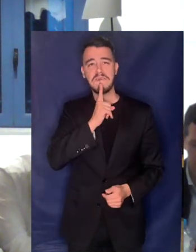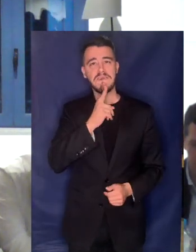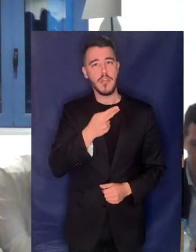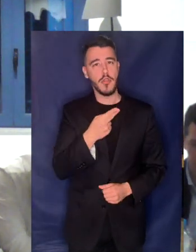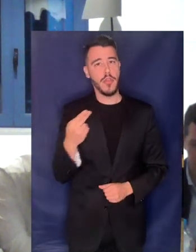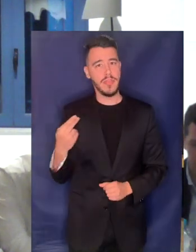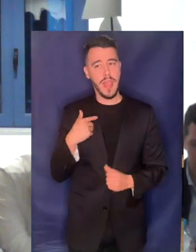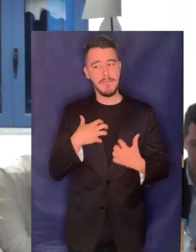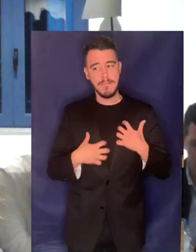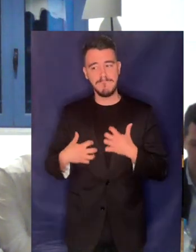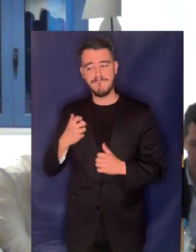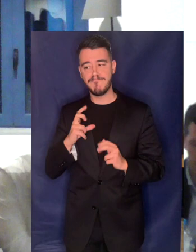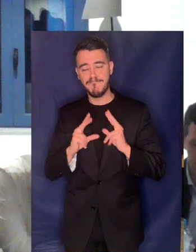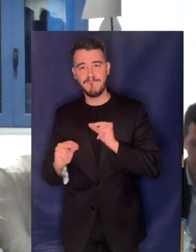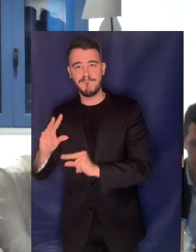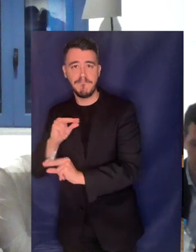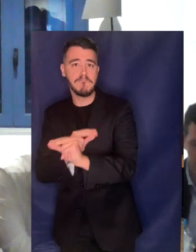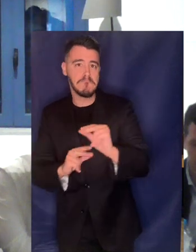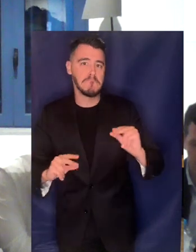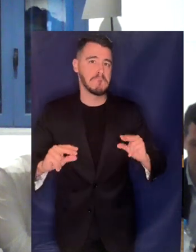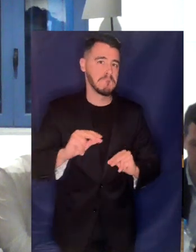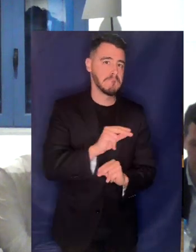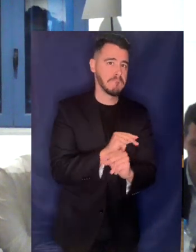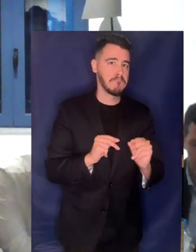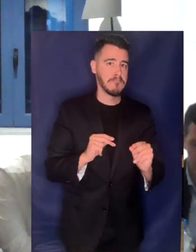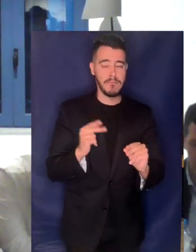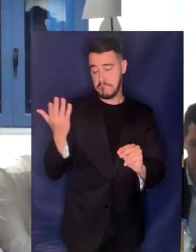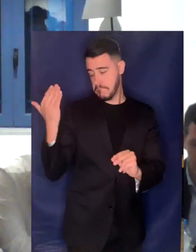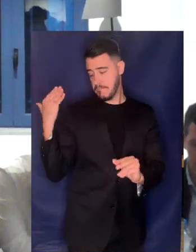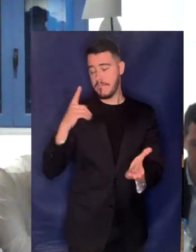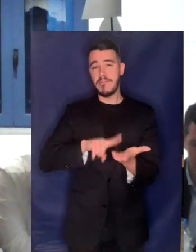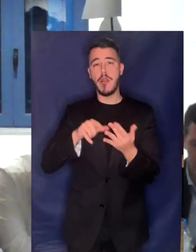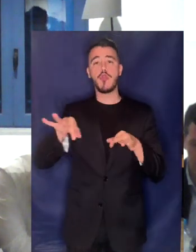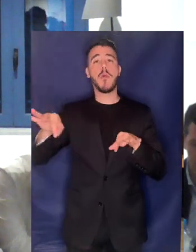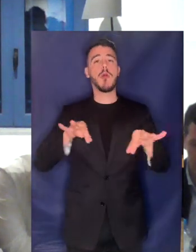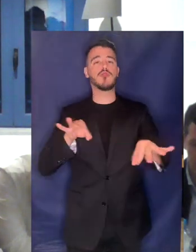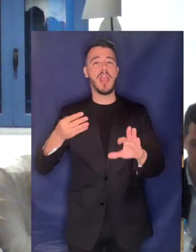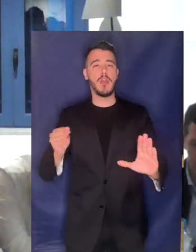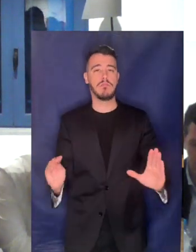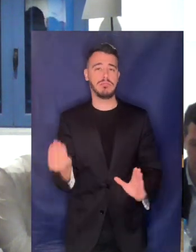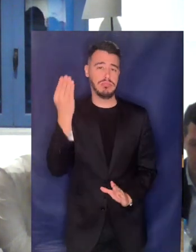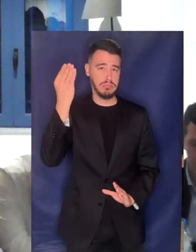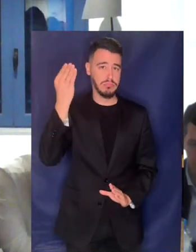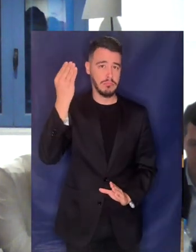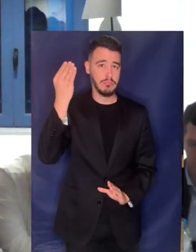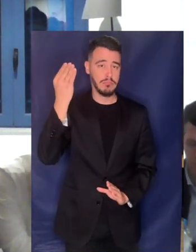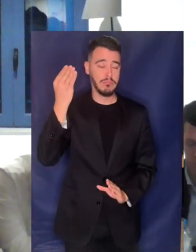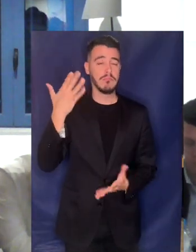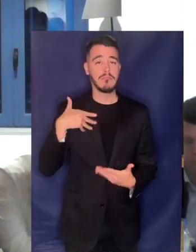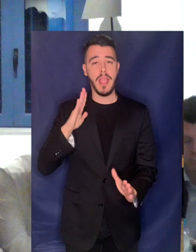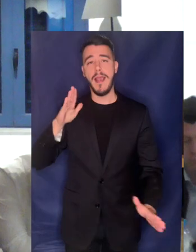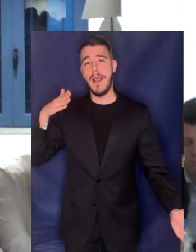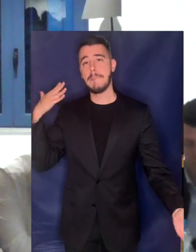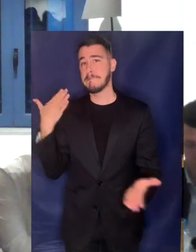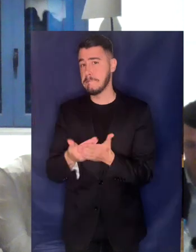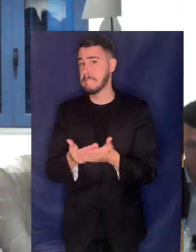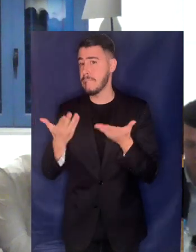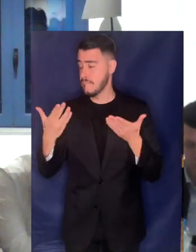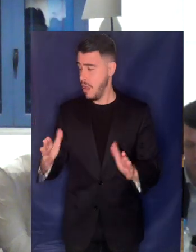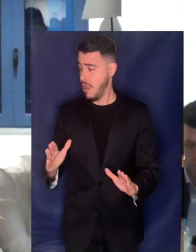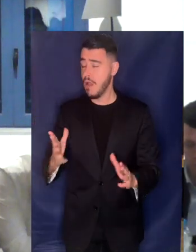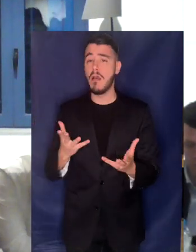ίσως ήρθε με ένταση στην επικαιρότητα λόγω του τελευταίου νομοσχεδίου αποδεικνύει ότι έχουμε μια κοινωνία και πολίτες που